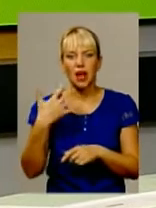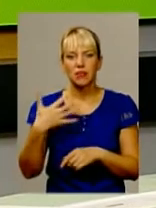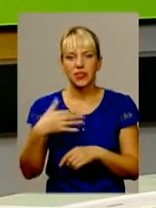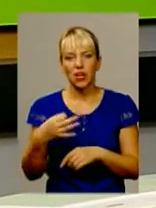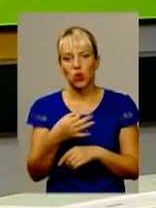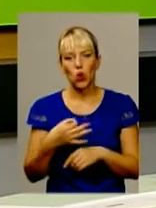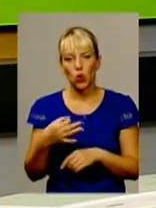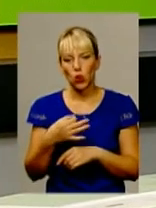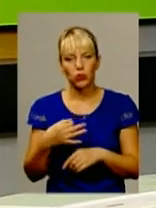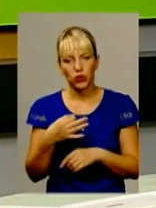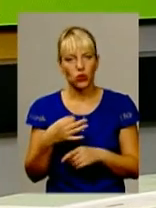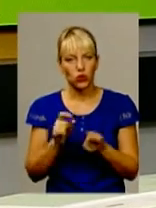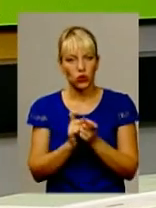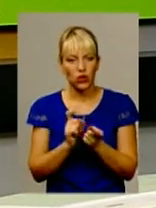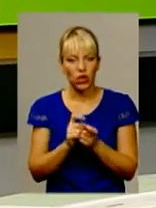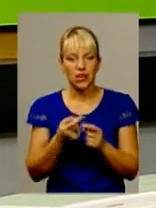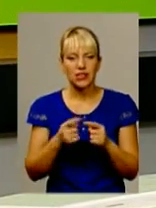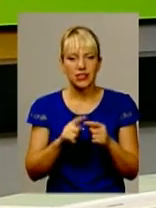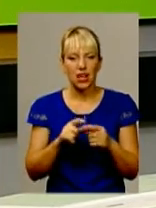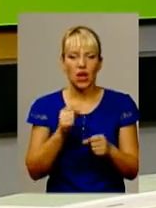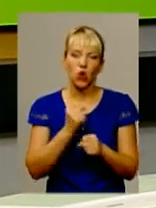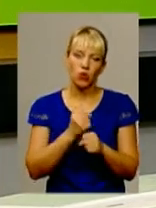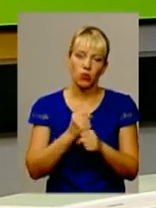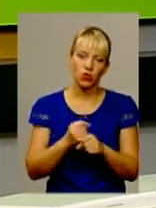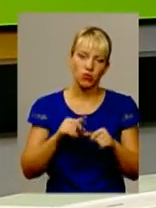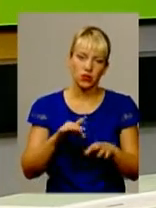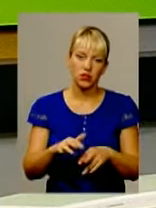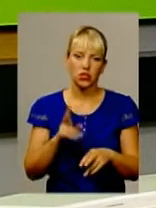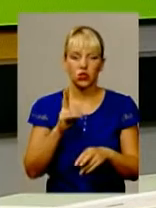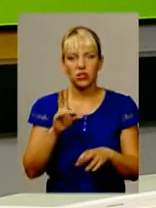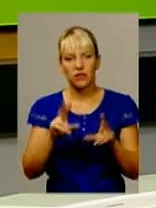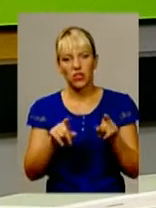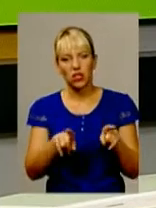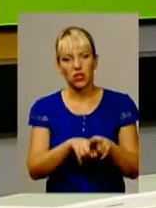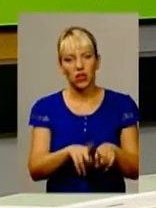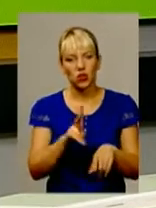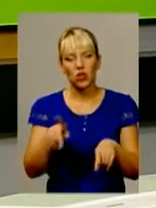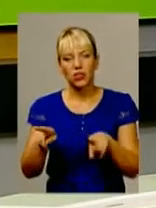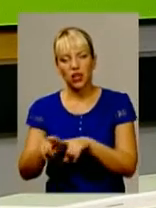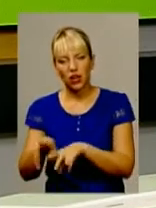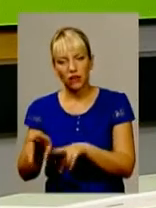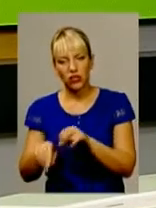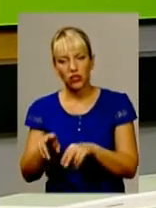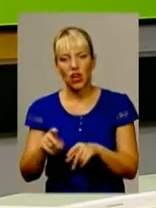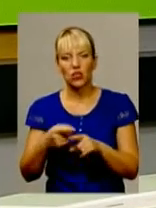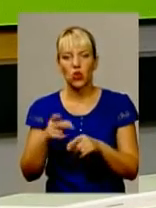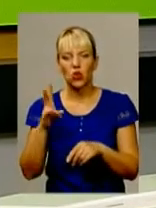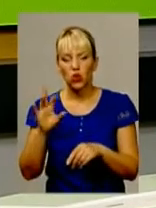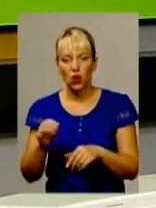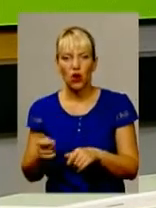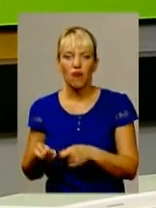це робочий процес. Одні вважають так, інші вважають так. Але виносити на сьогоднішній день на загал міста